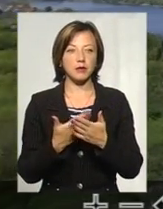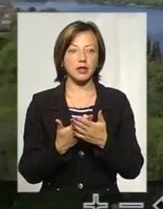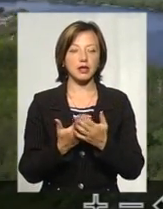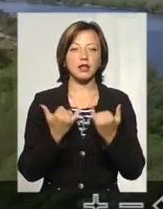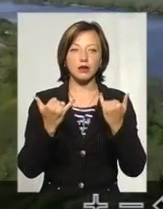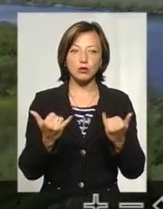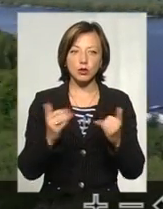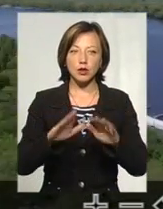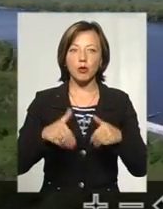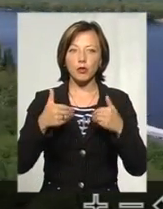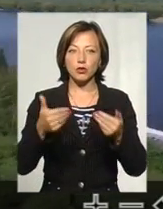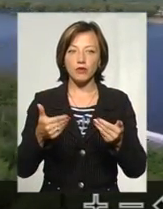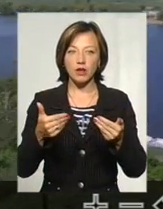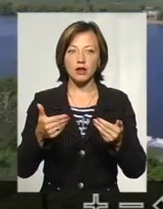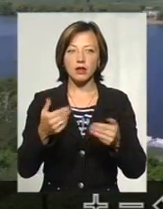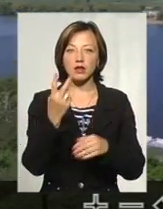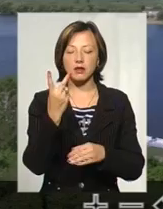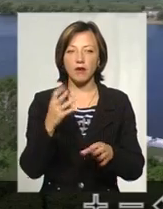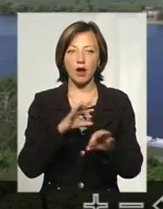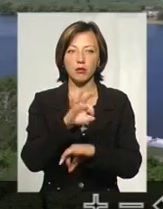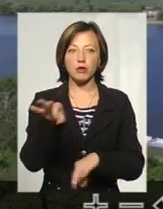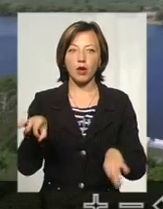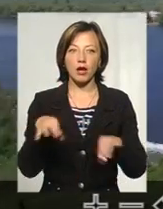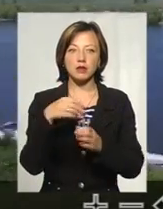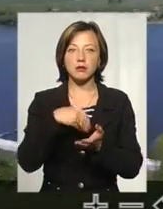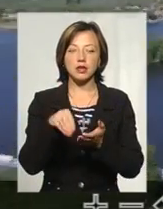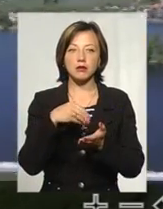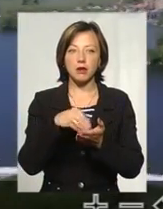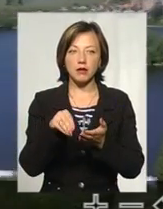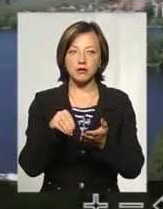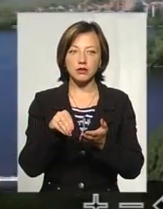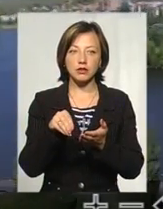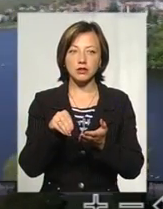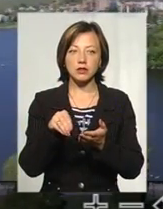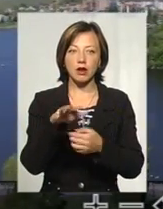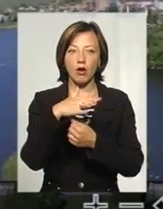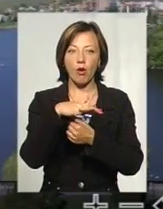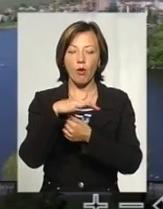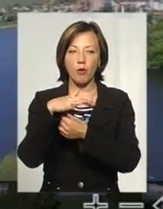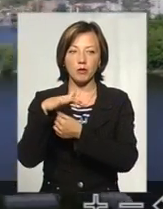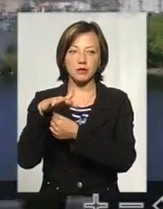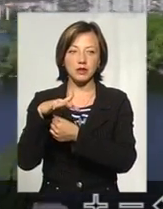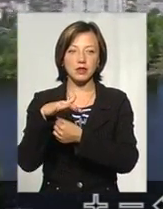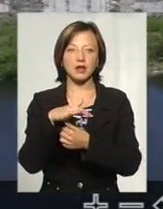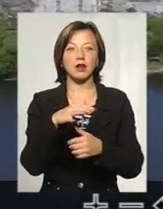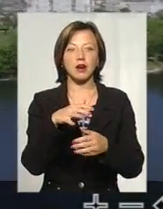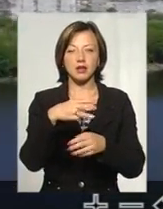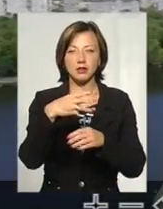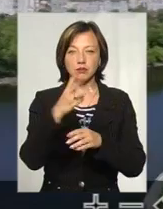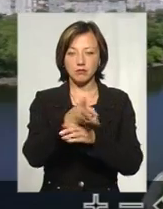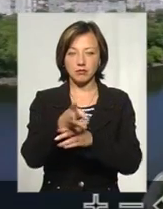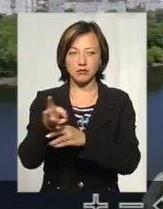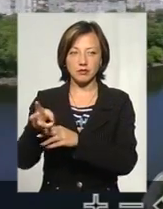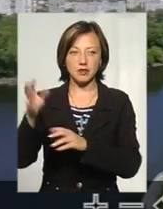Для цього запропонували чи придумували ці два проєкти. Придбавши коптера, яким буде проводитись зйомка з неба,